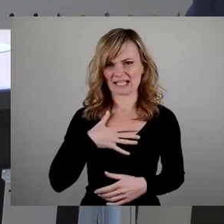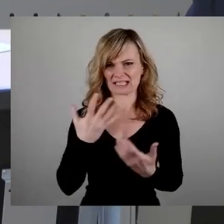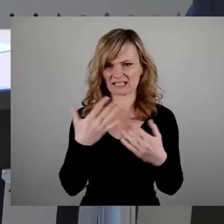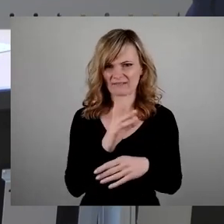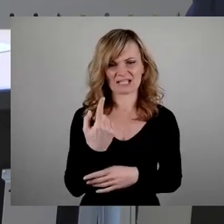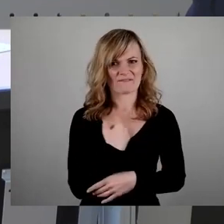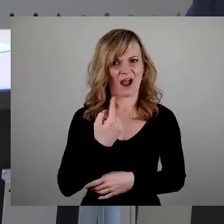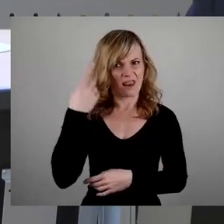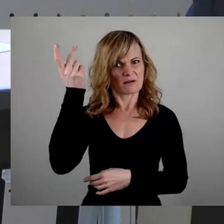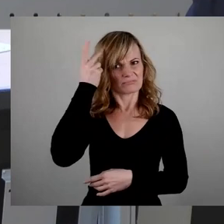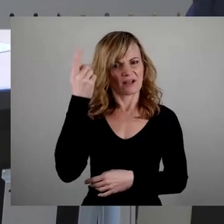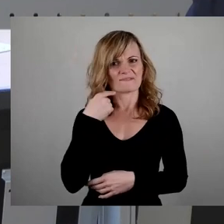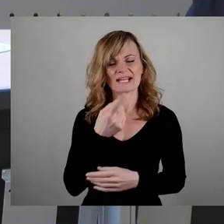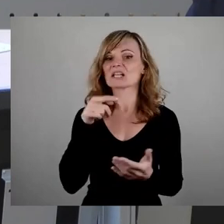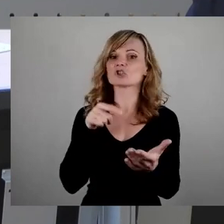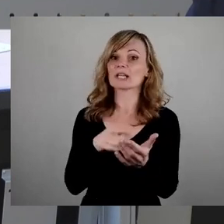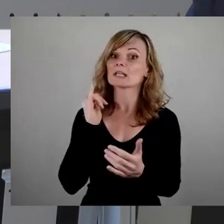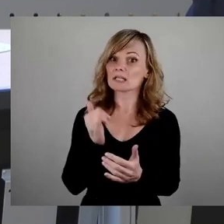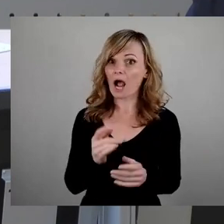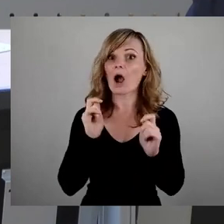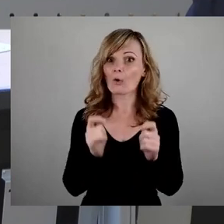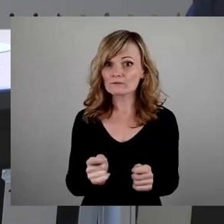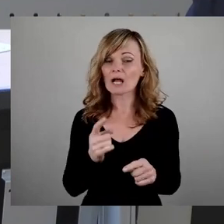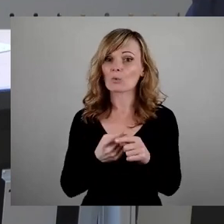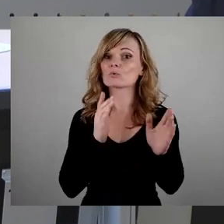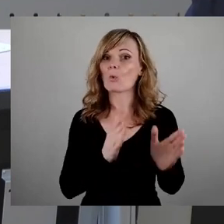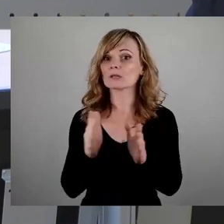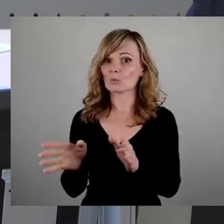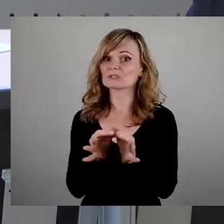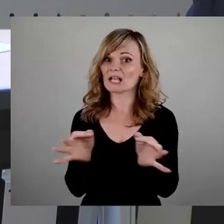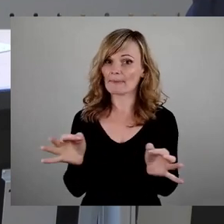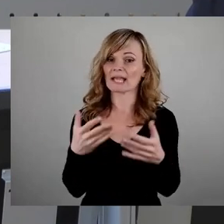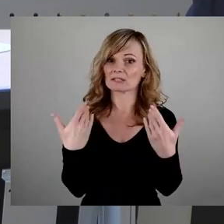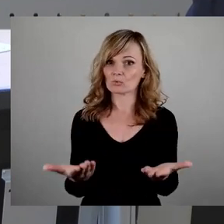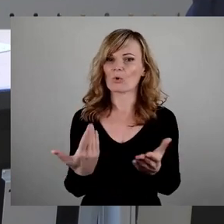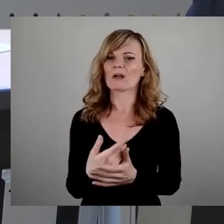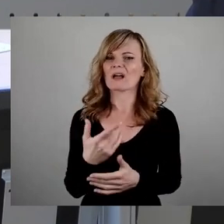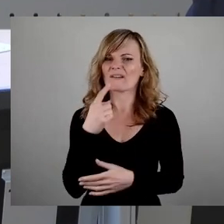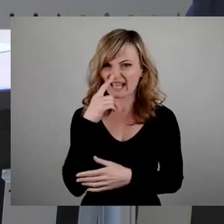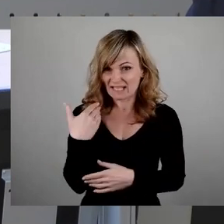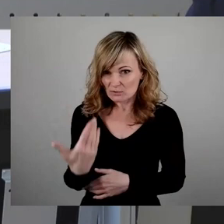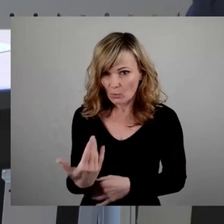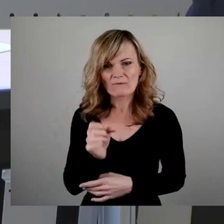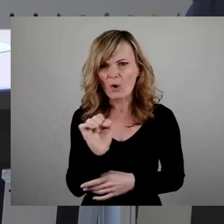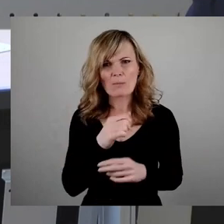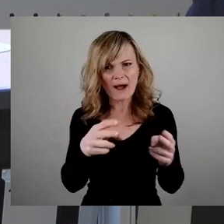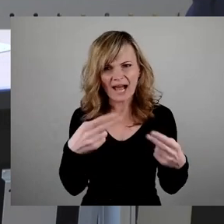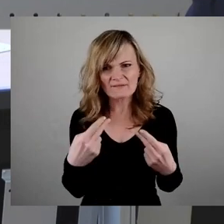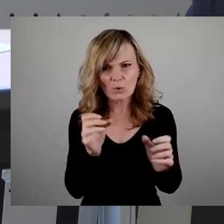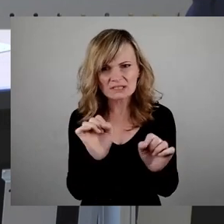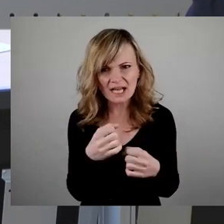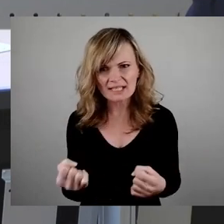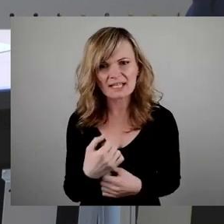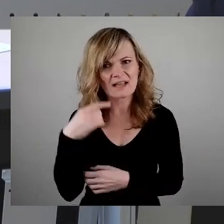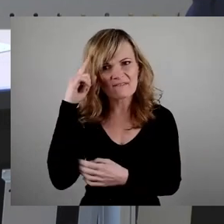Denn da stand drin, es war alles auftrags und ordnungsgemäß. Wenn es auftrags und ordnungsgemäß war, ja warum wusste denn keiner was davon? Also das ist schon eine